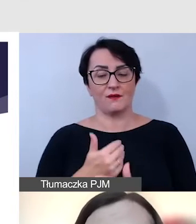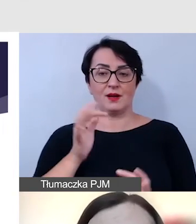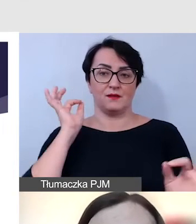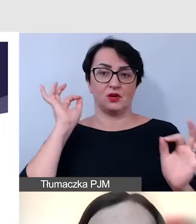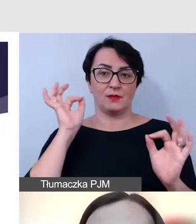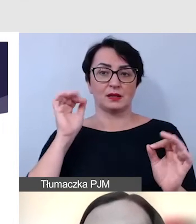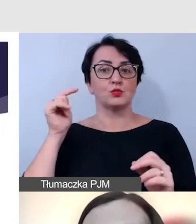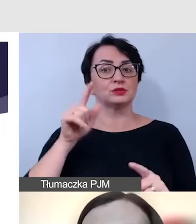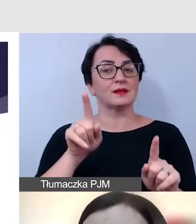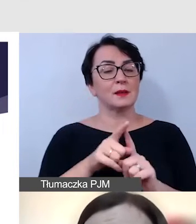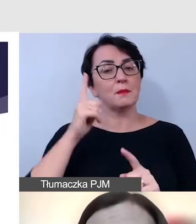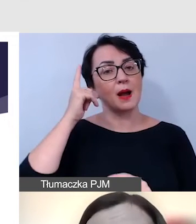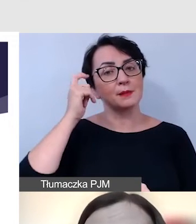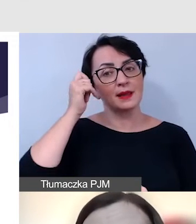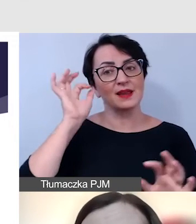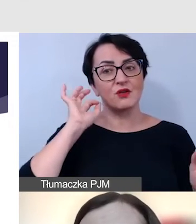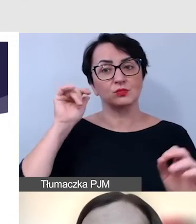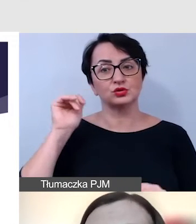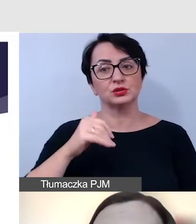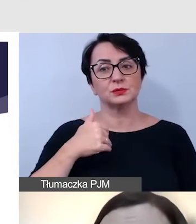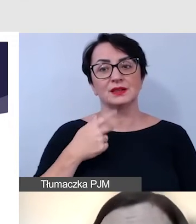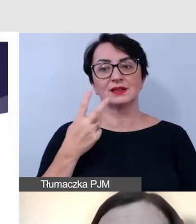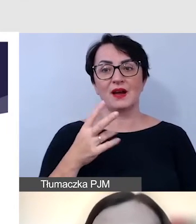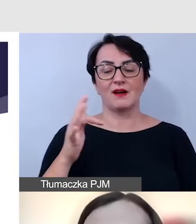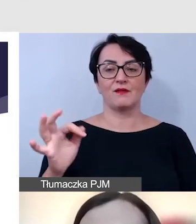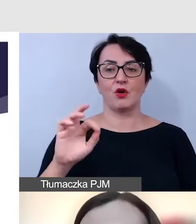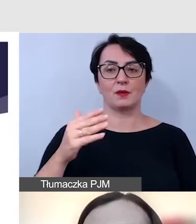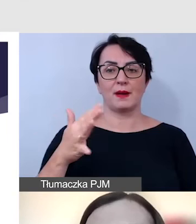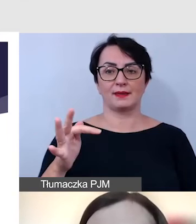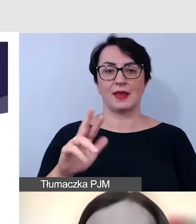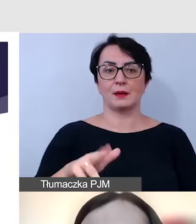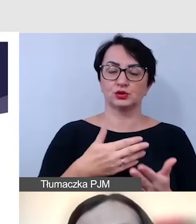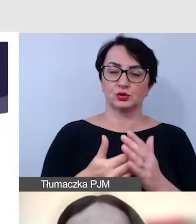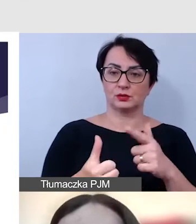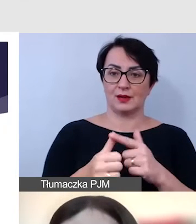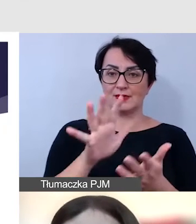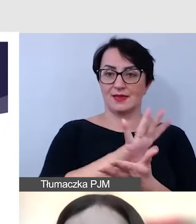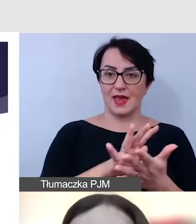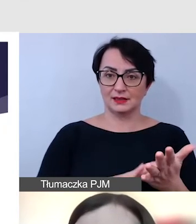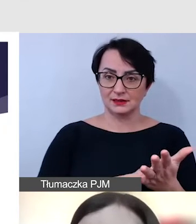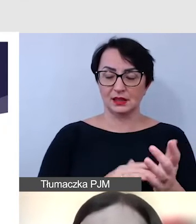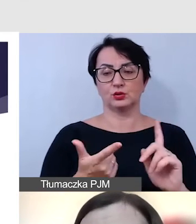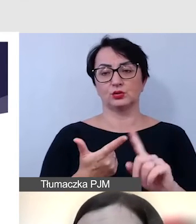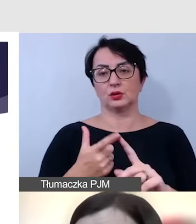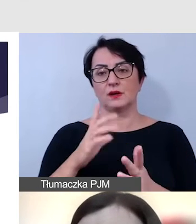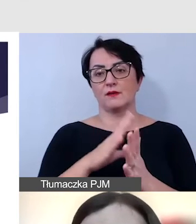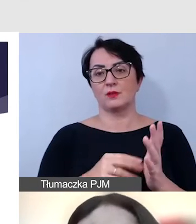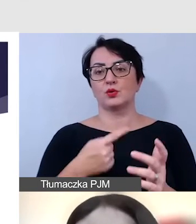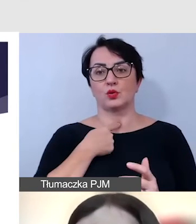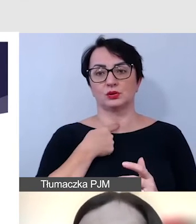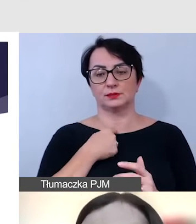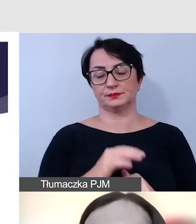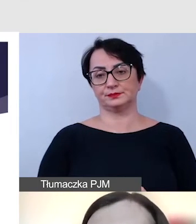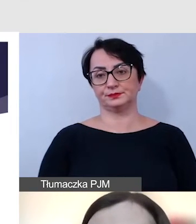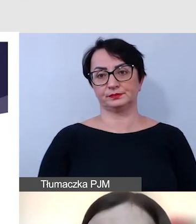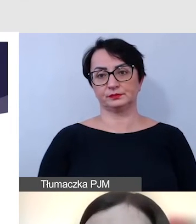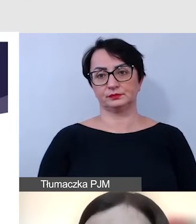musimy pamiętać, by była ona co najmniej w dwóch formatach. Na przykład w formie tekstu i na przykład w formie głosowej. W formie